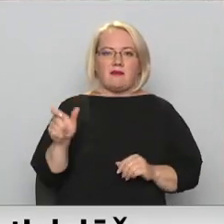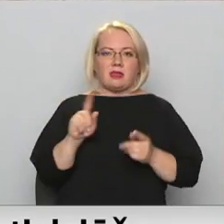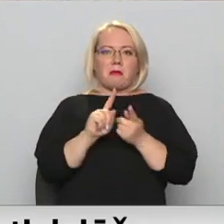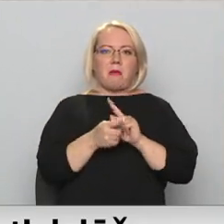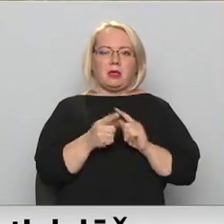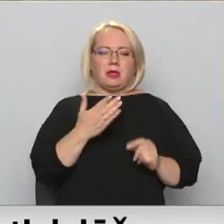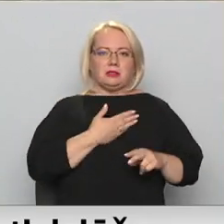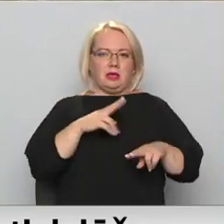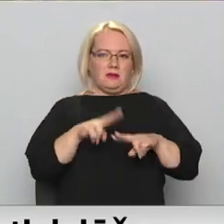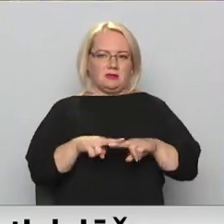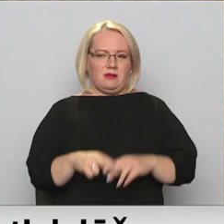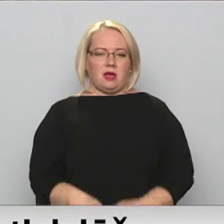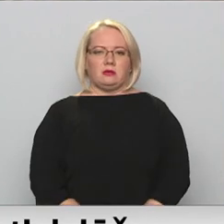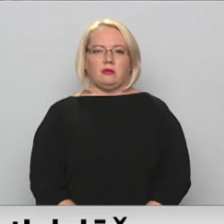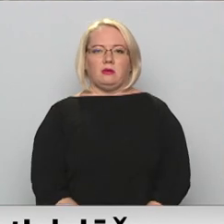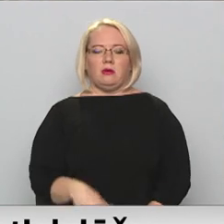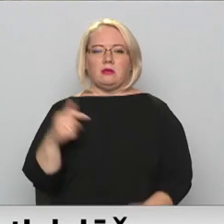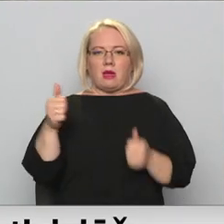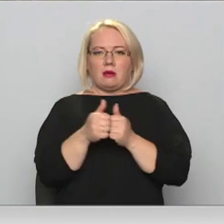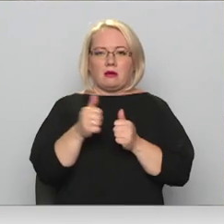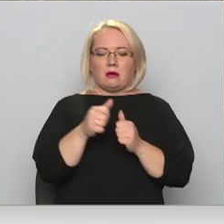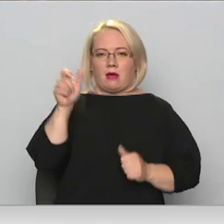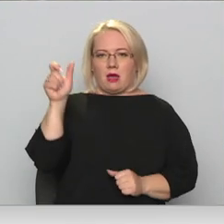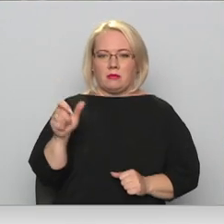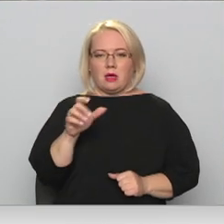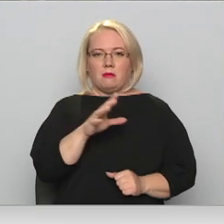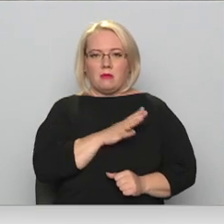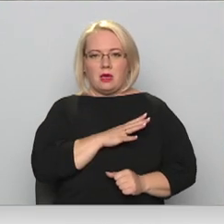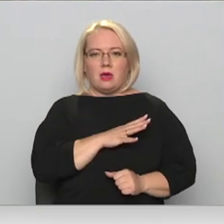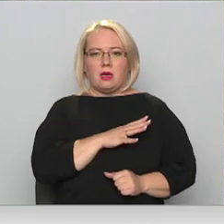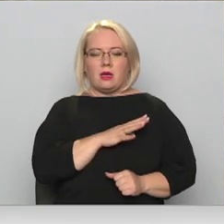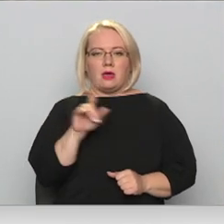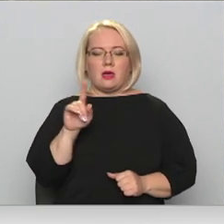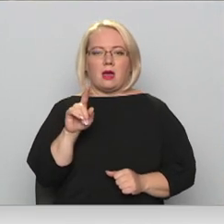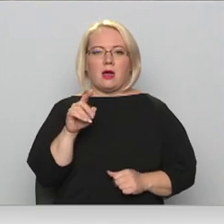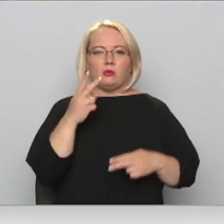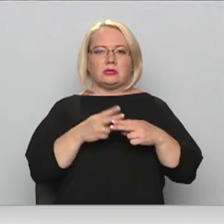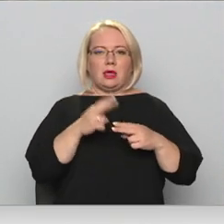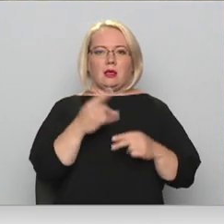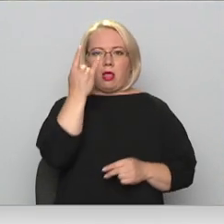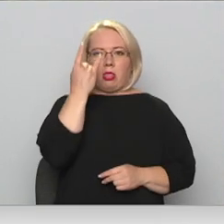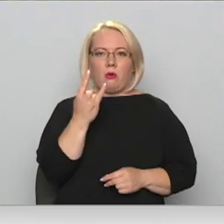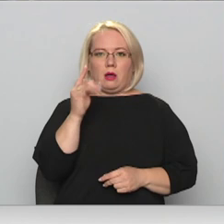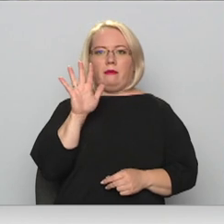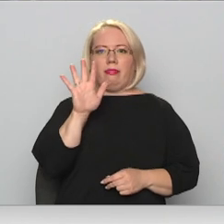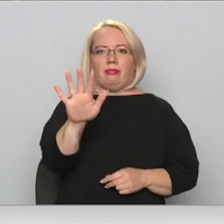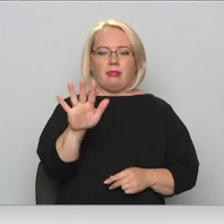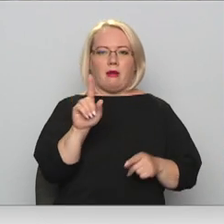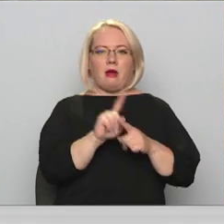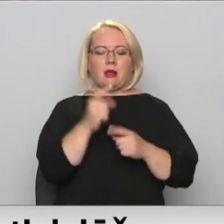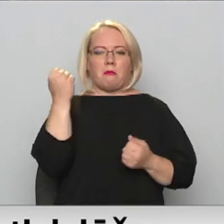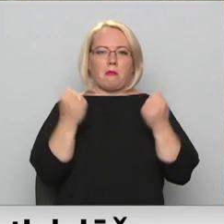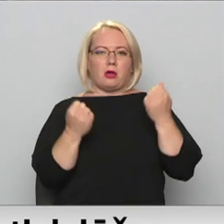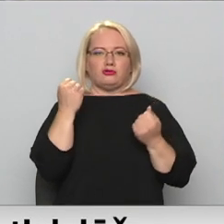dzīves vietu. Kaimiņienai jā, viņai bija tur uz tikliem palikuši roku nospiedumi, pat vēl uz mašīnu